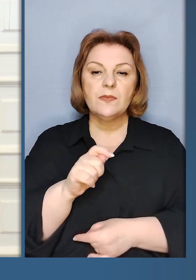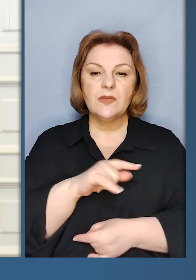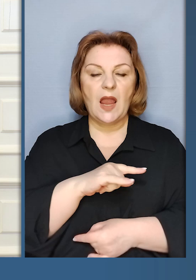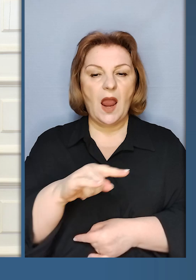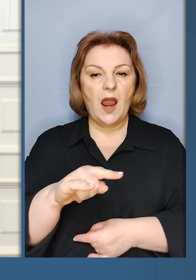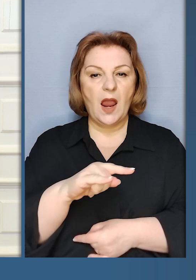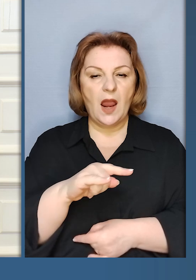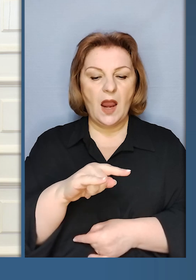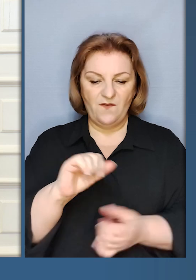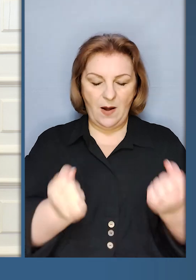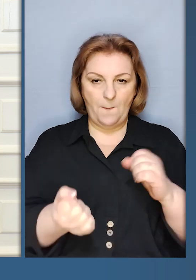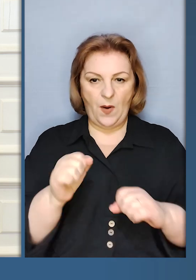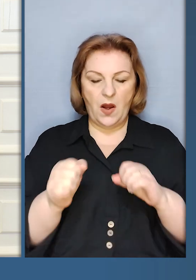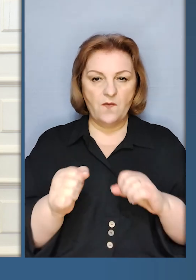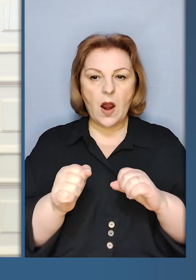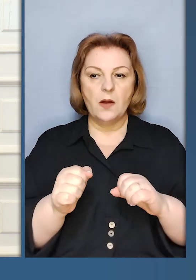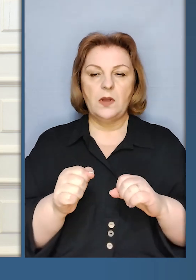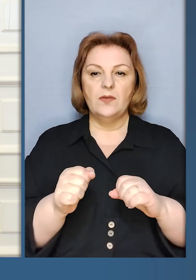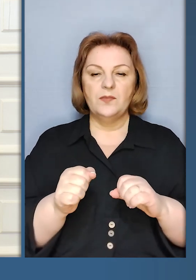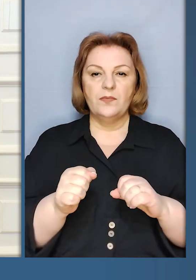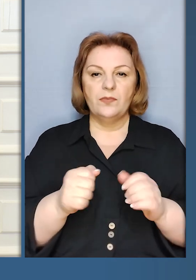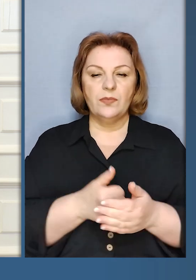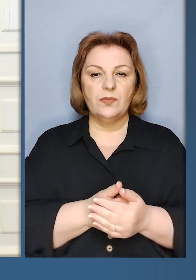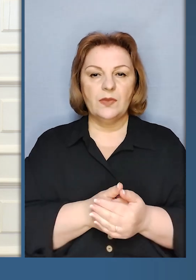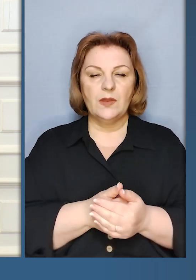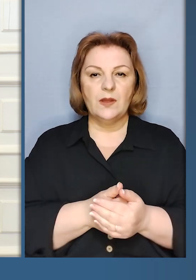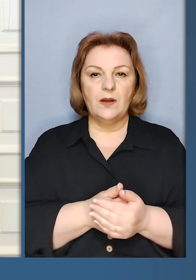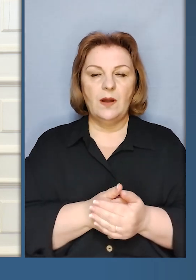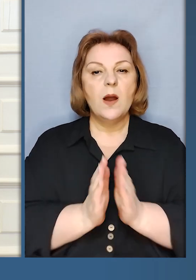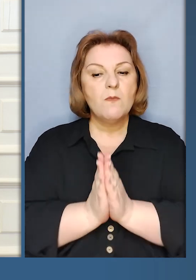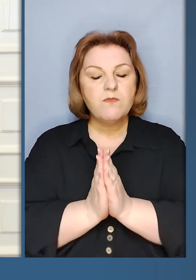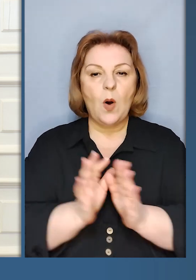пілоти апелюють до